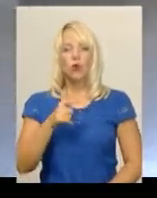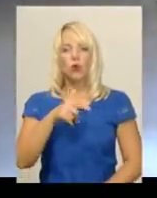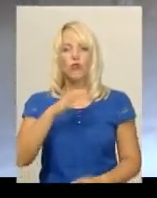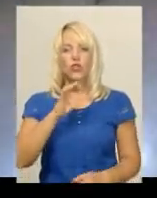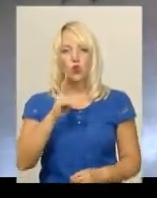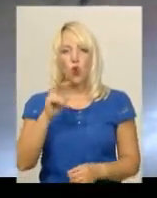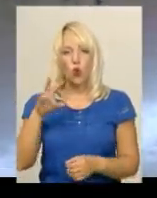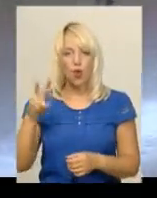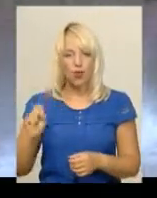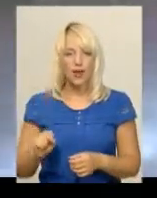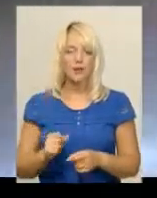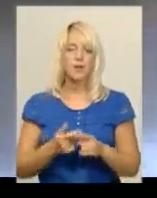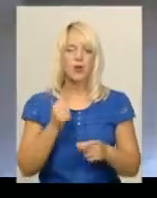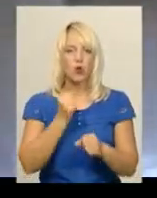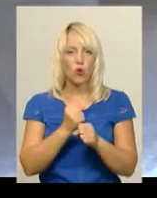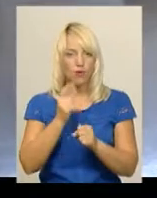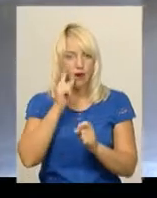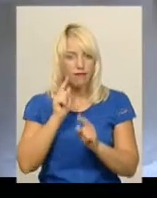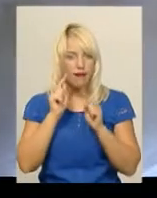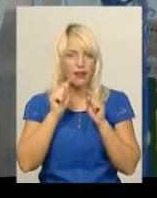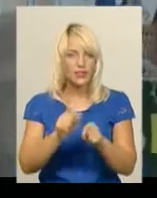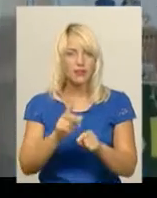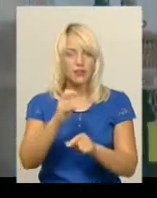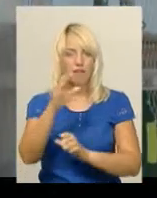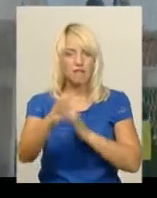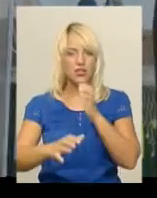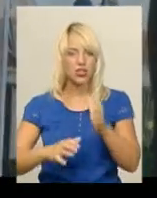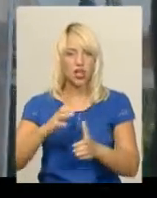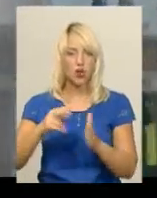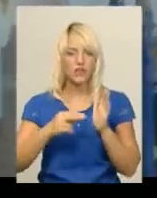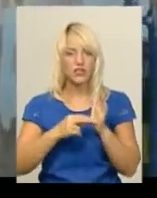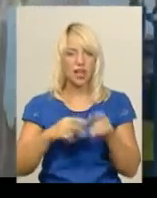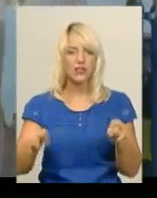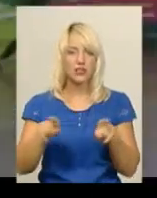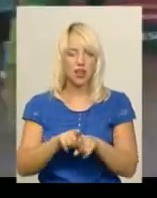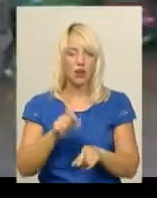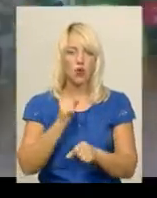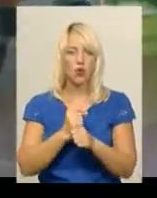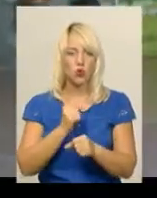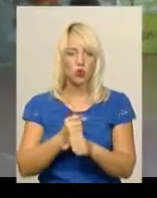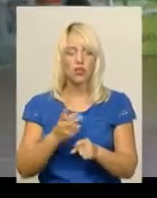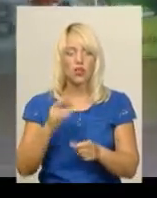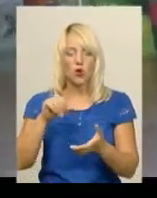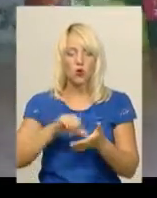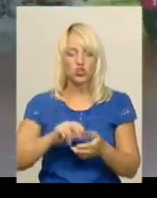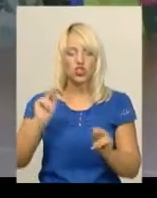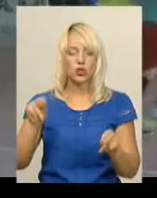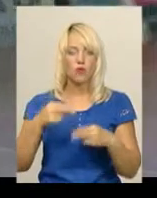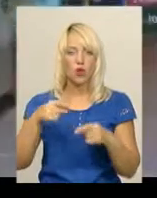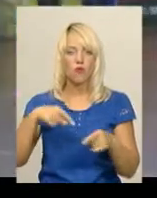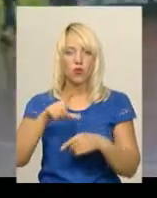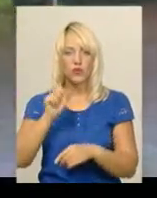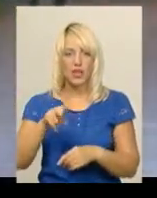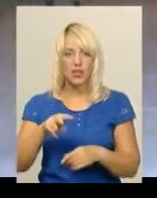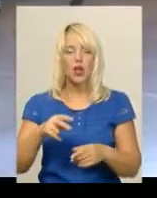керівник клубу Артем Глас, роблять акцент на міжнародні старти. Так, каже, налаштовують клуб на участь в лізі чемпіонів з футзалу, учасником якої